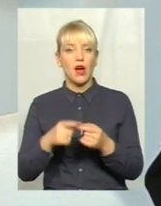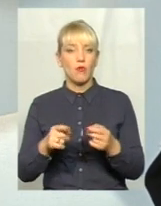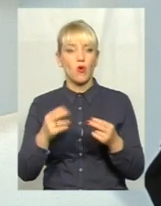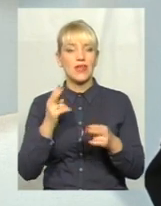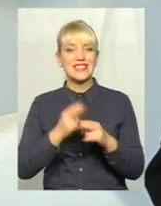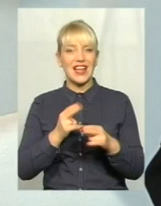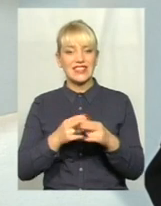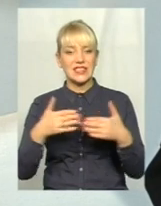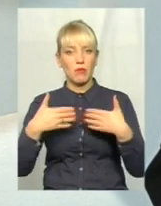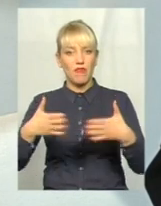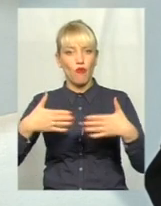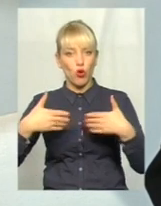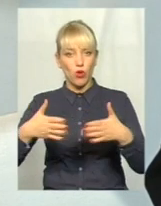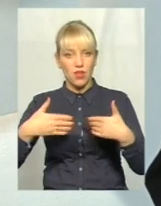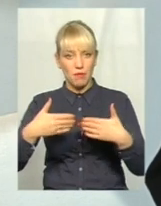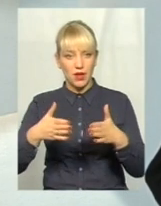воротами.